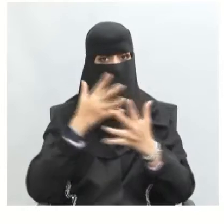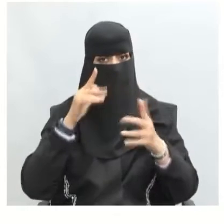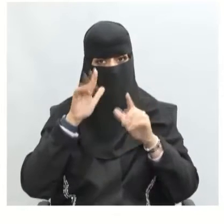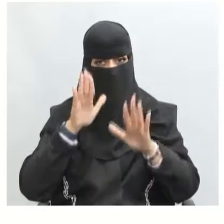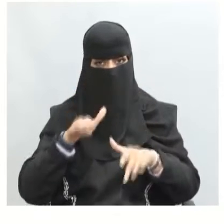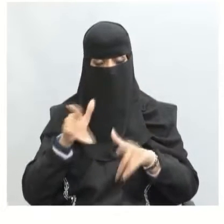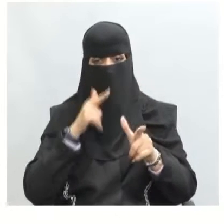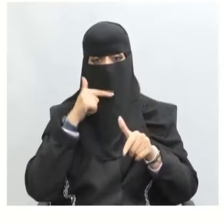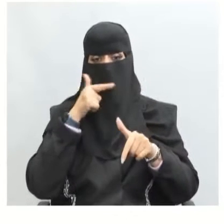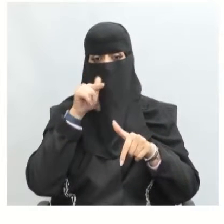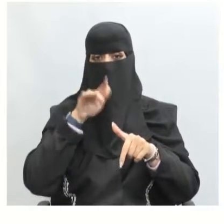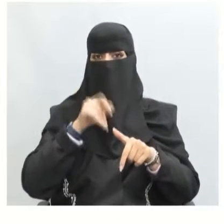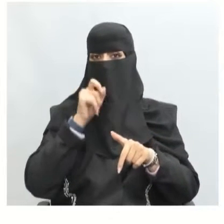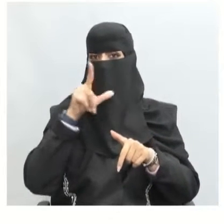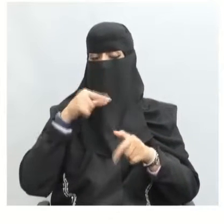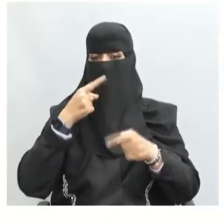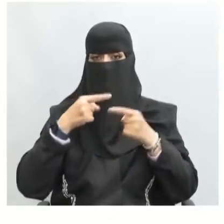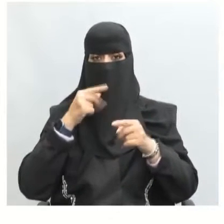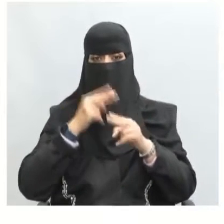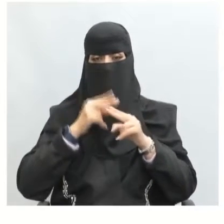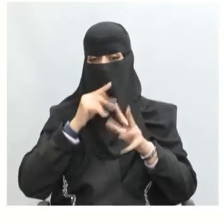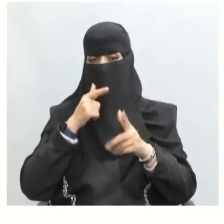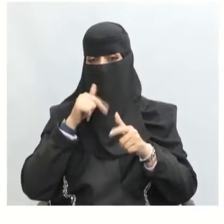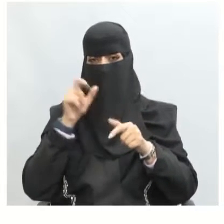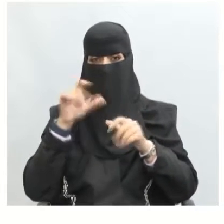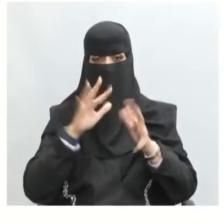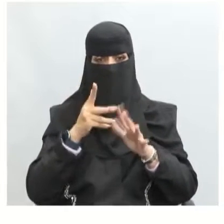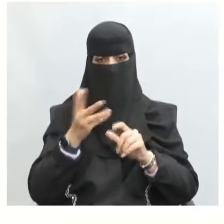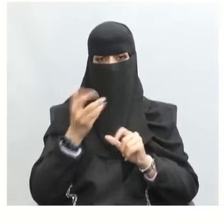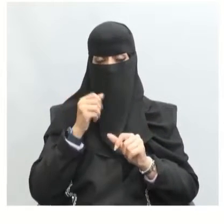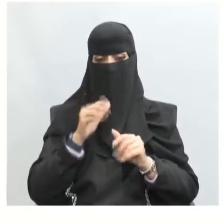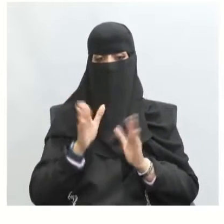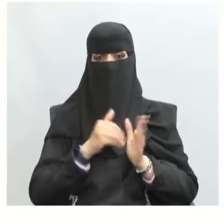الكريم وورد فيها لفظ الحوار أذكر بعض هذه الآيات